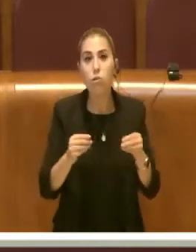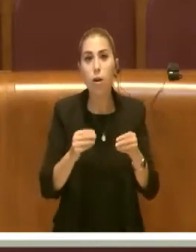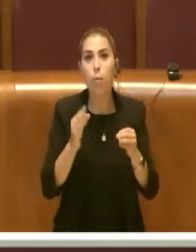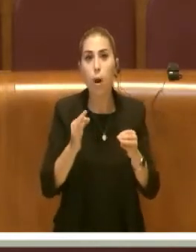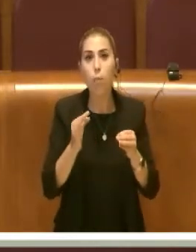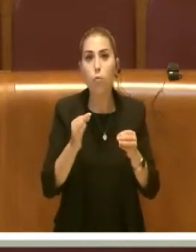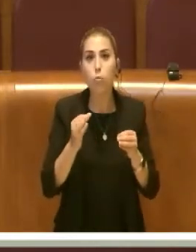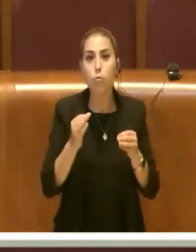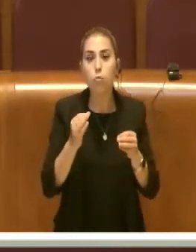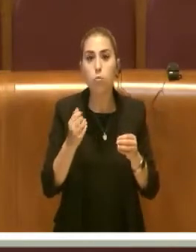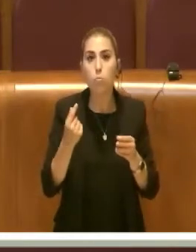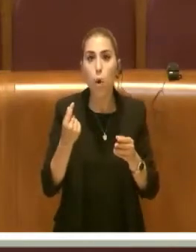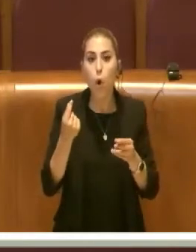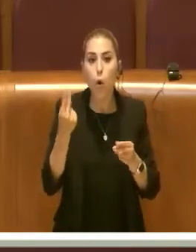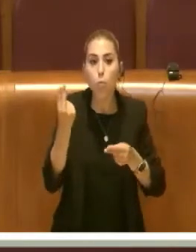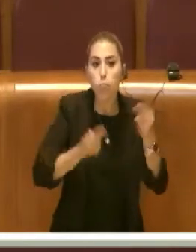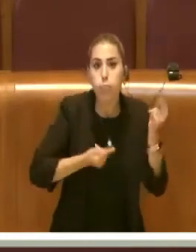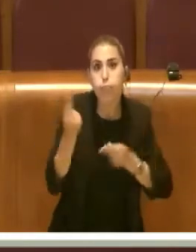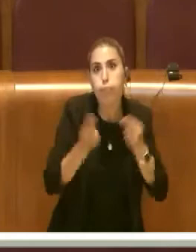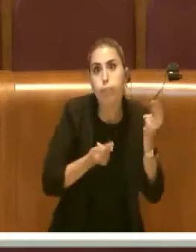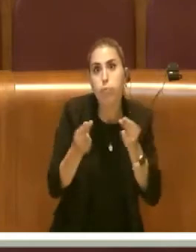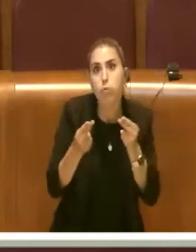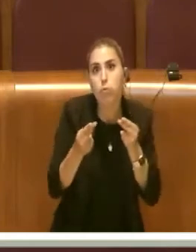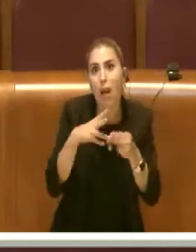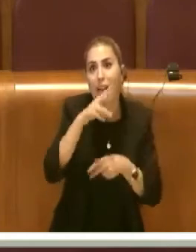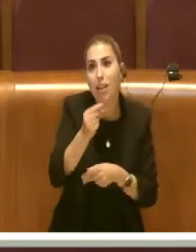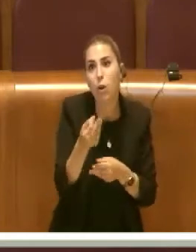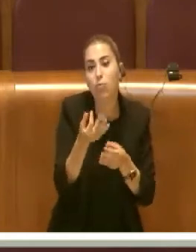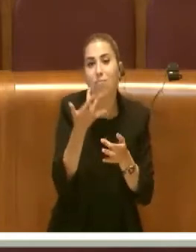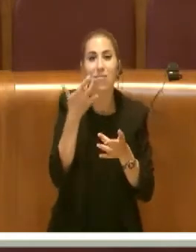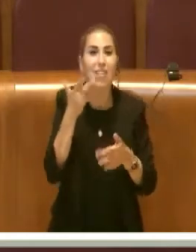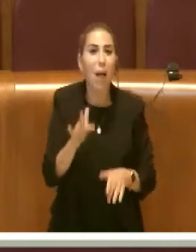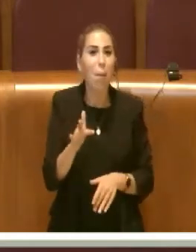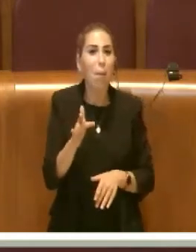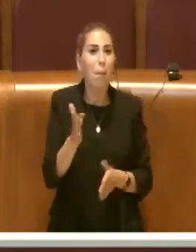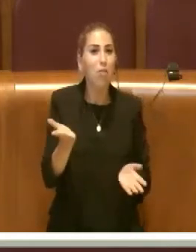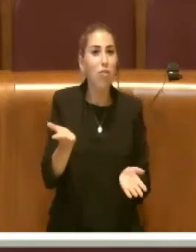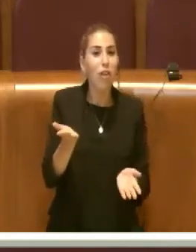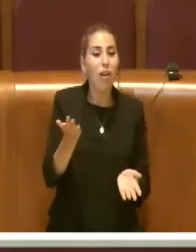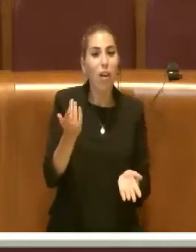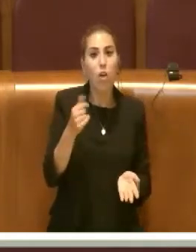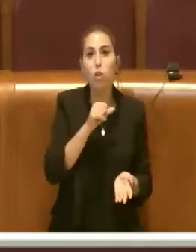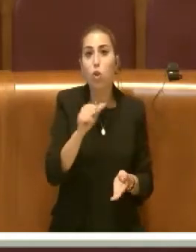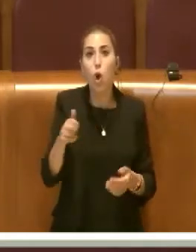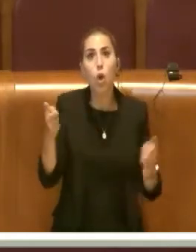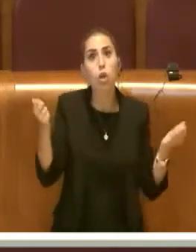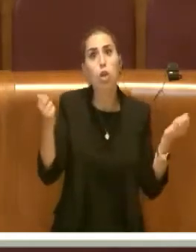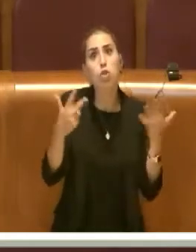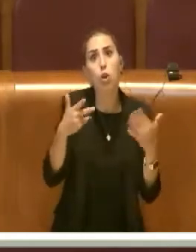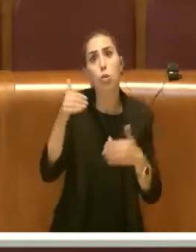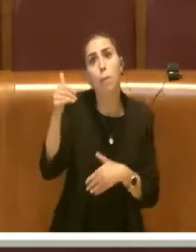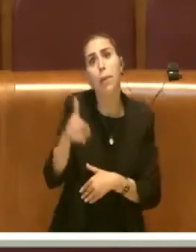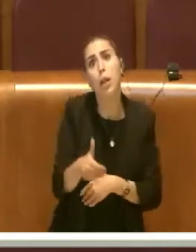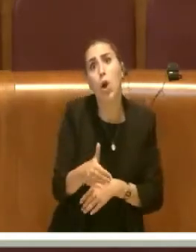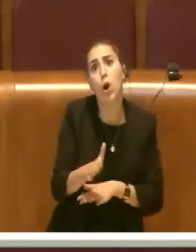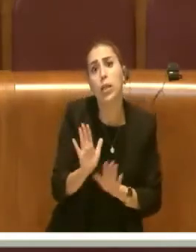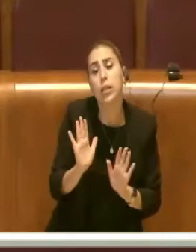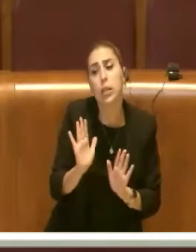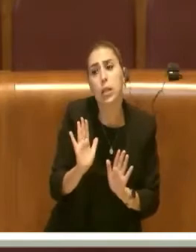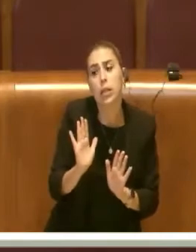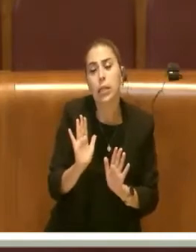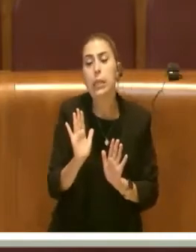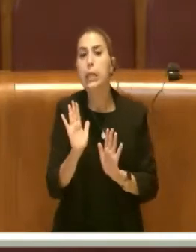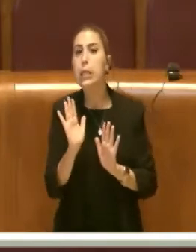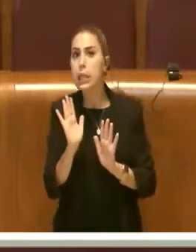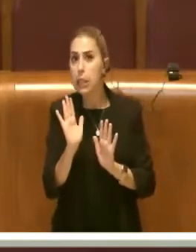cifra, se vogliamo, poi vi dico perché, dico modesta, modesta, che erano solo 18 milioni. Ebbene,